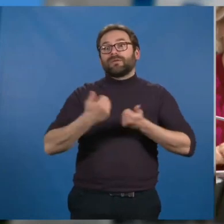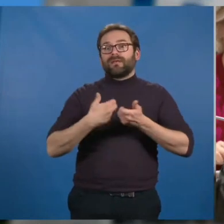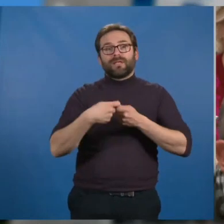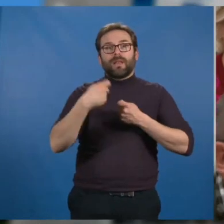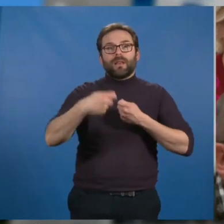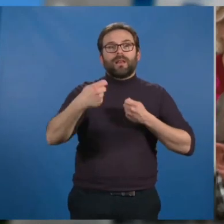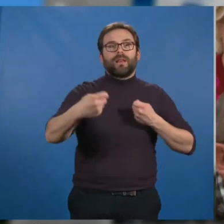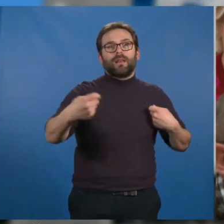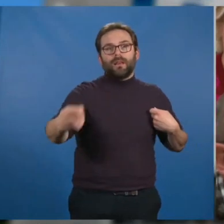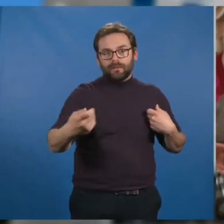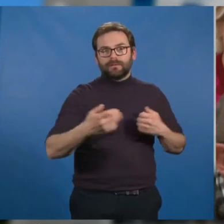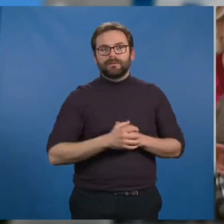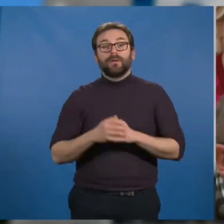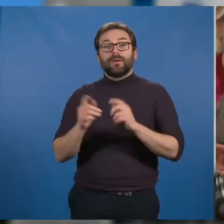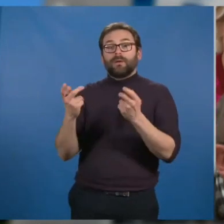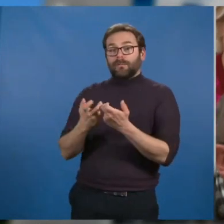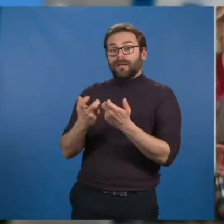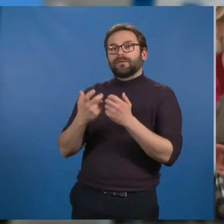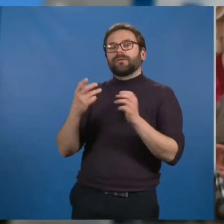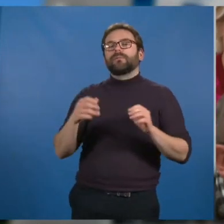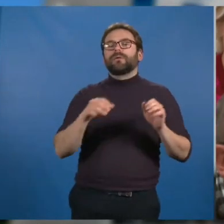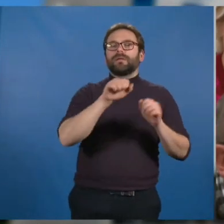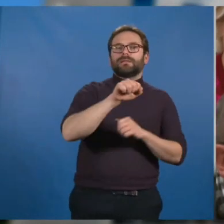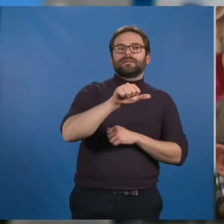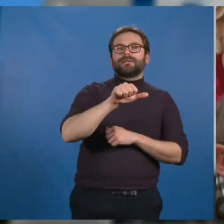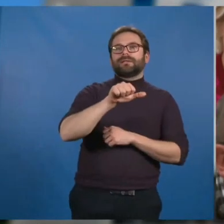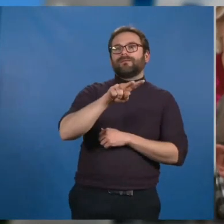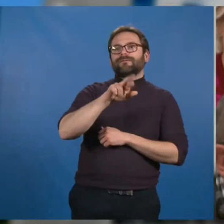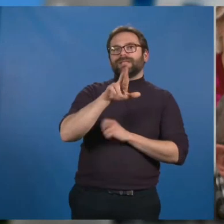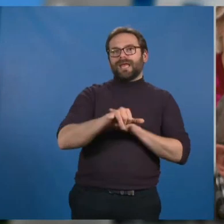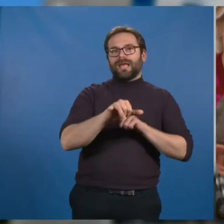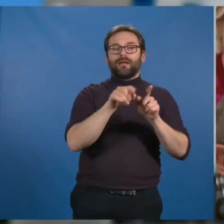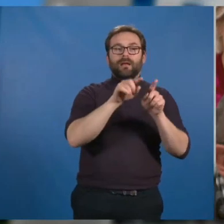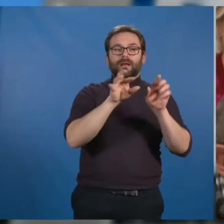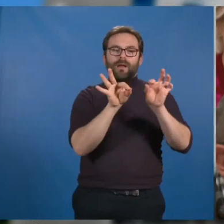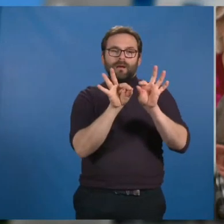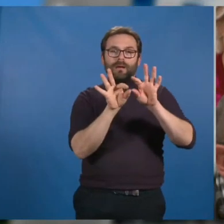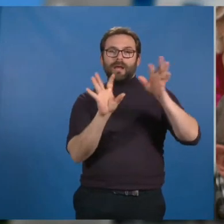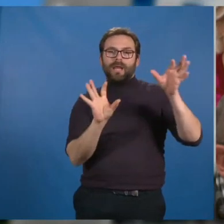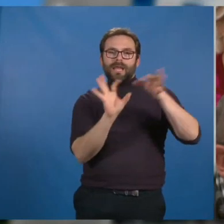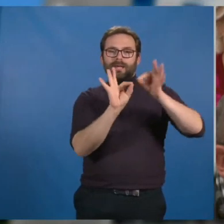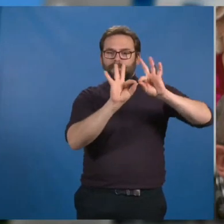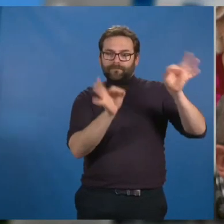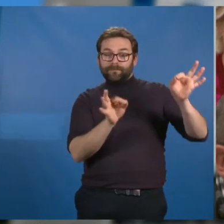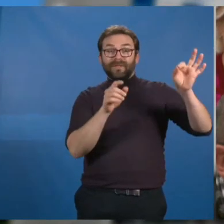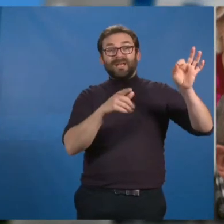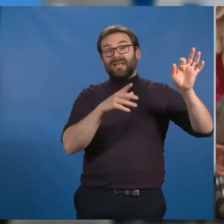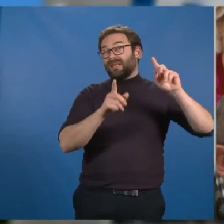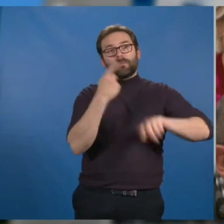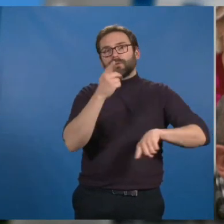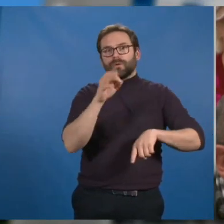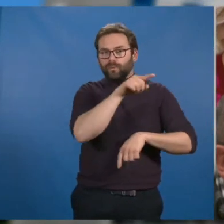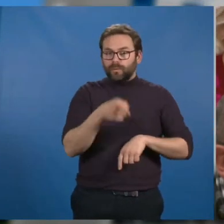La réalisation notamment de la virgule de Savnay devient urgente. Elle permettrait aux grands ports maritimes d'accélérer sur le développement